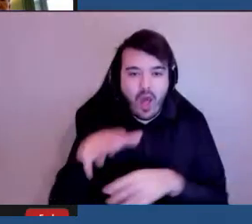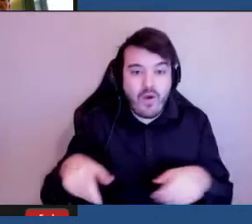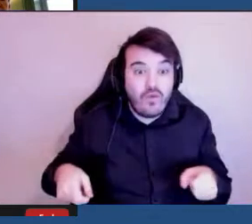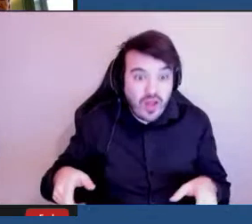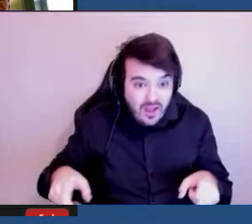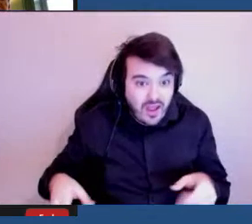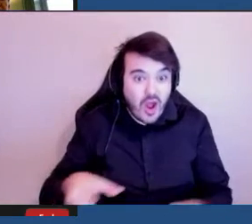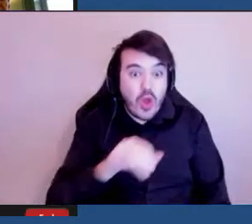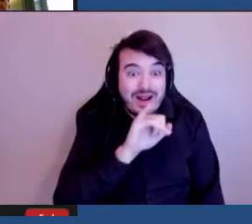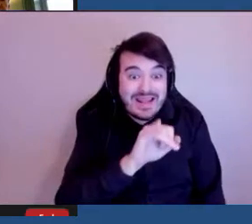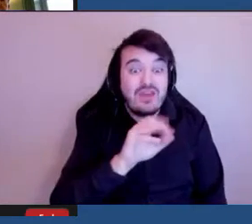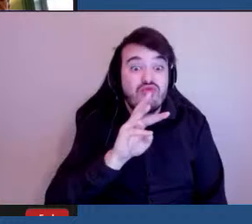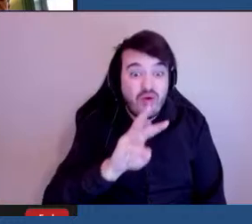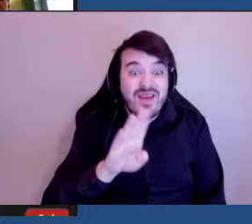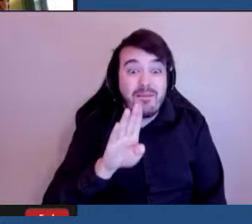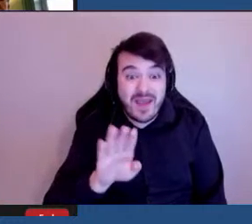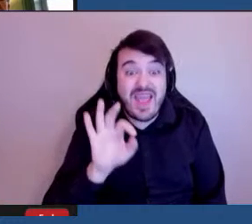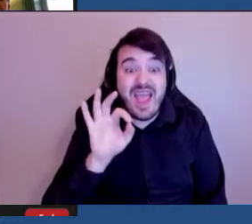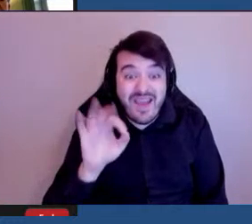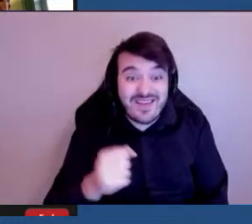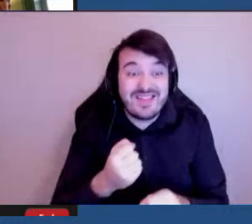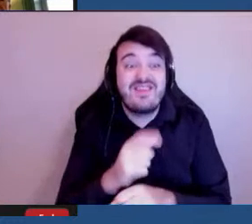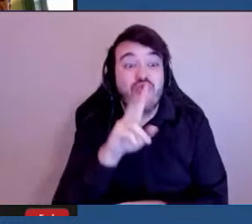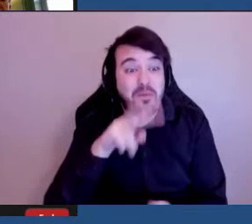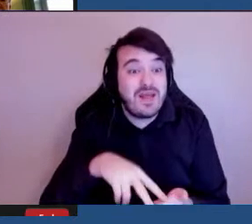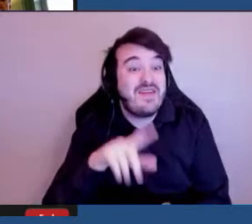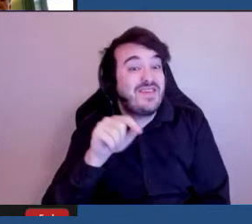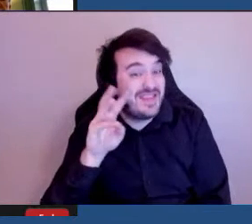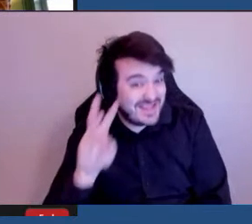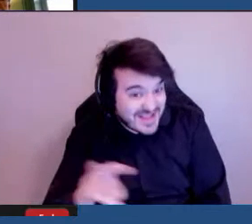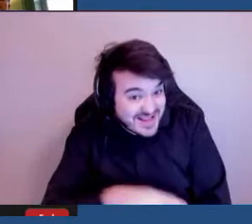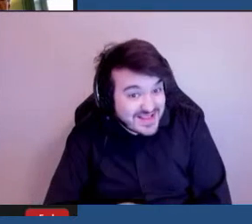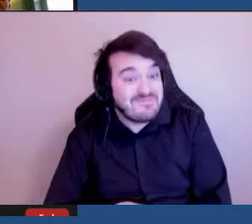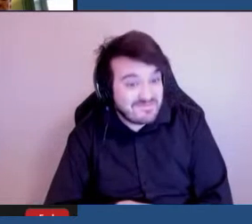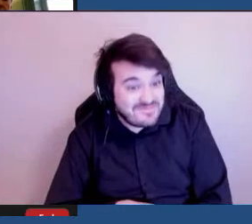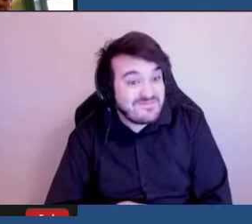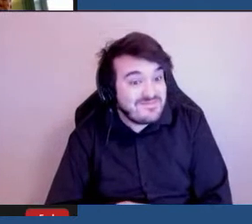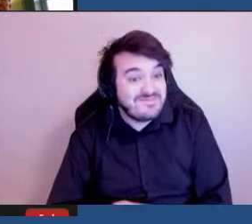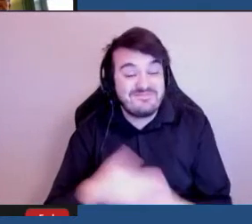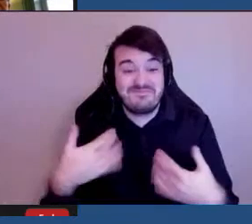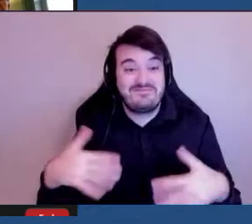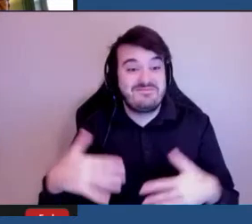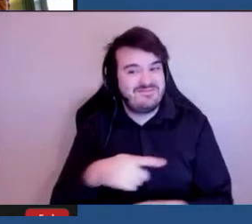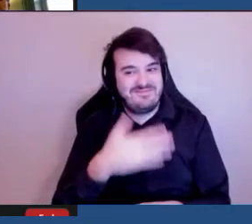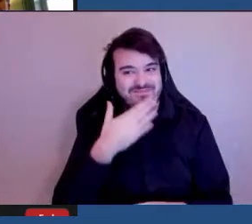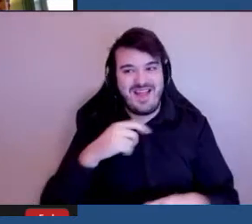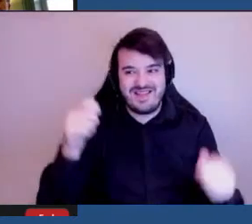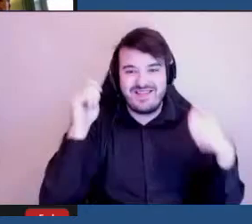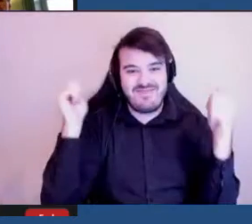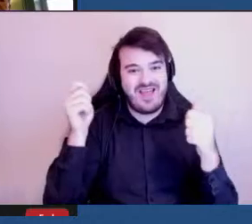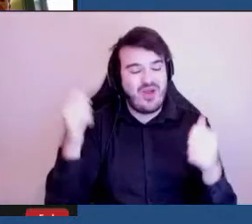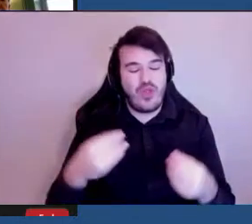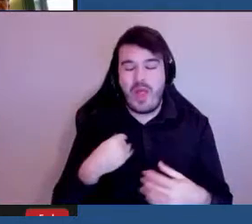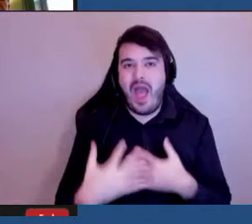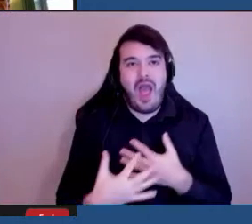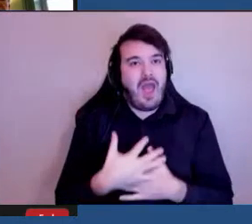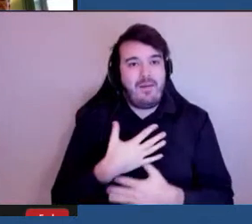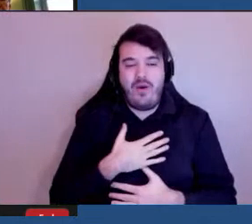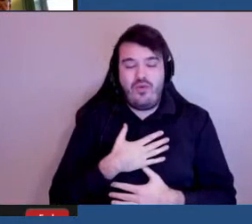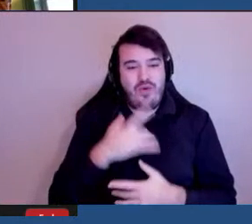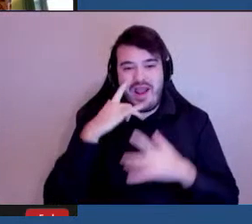'IWBF en 2026. C'est une célébration inspirante, un événement